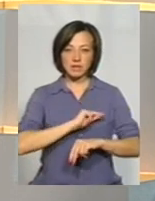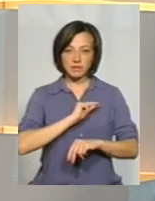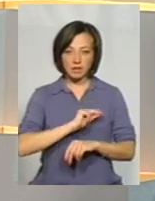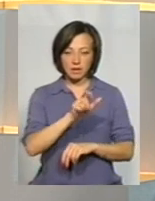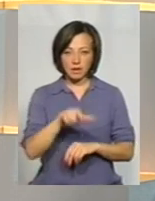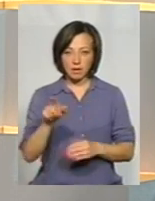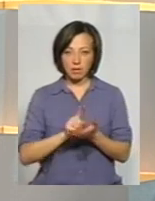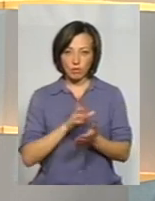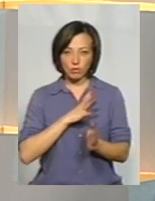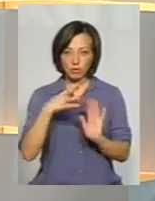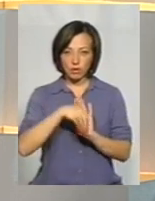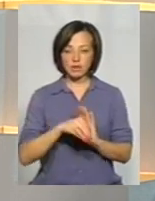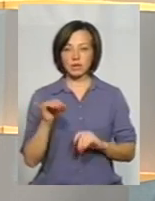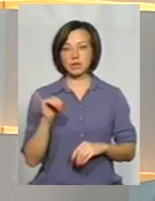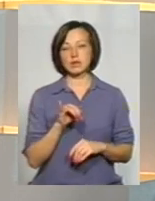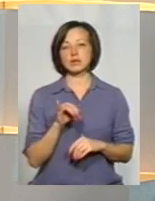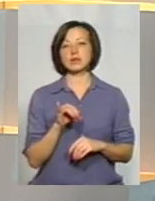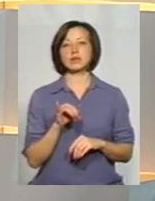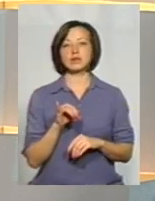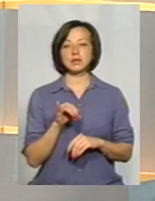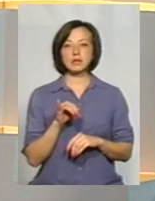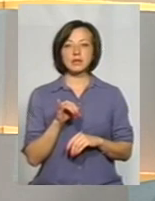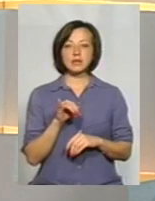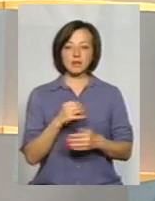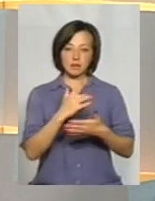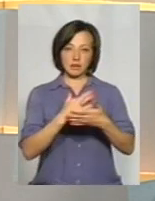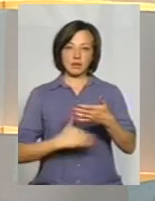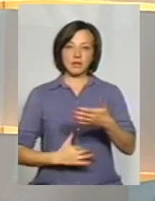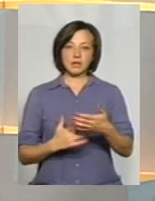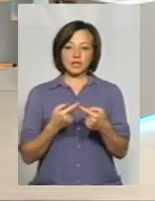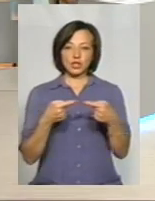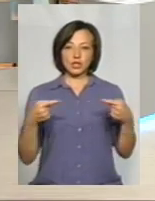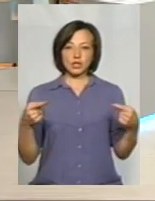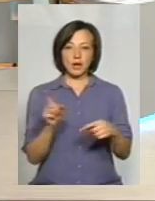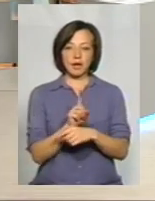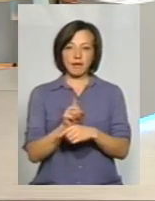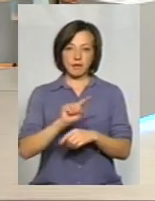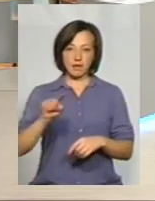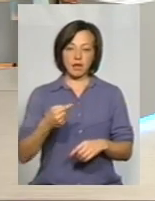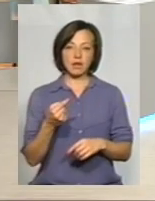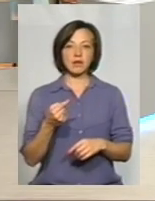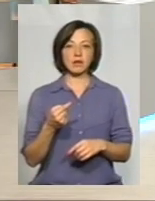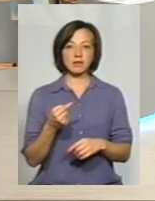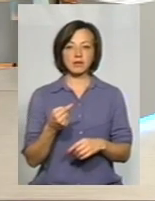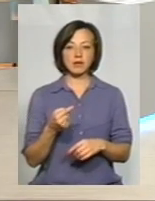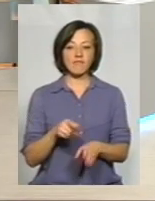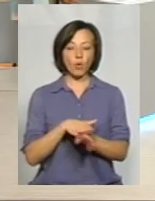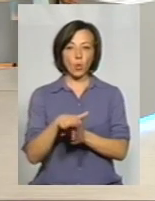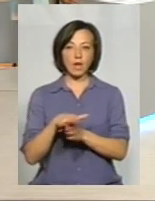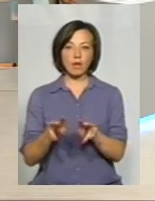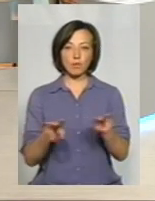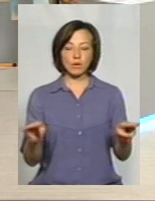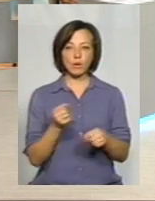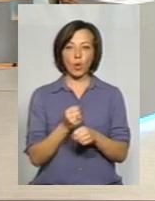і цілий інший ряд критерій. Досвід виконання подібних робіт,